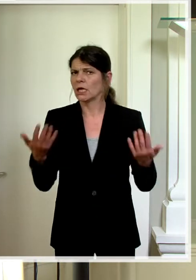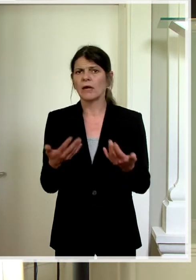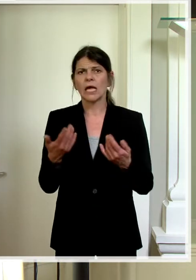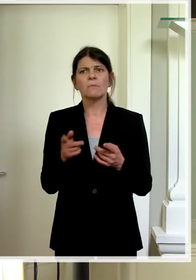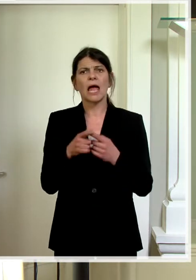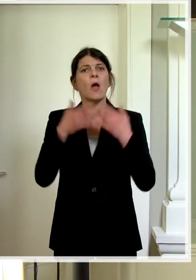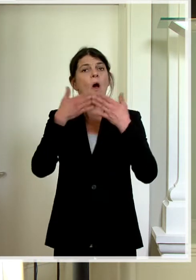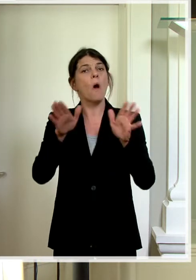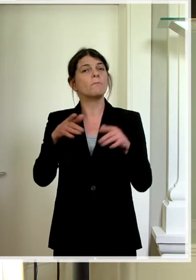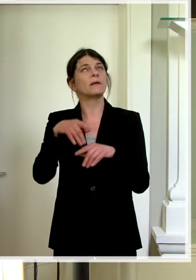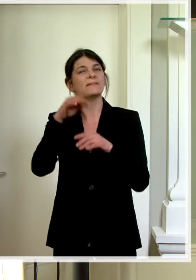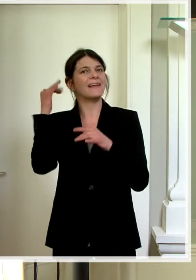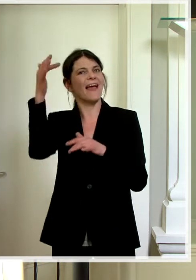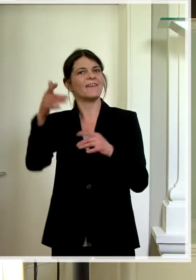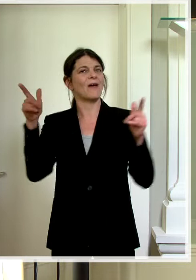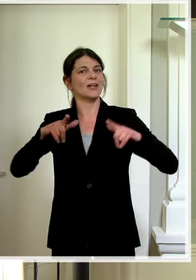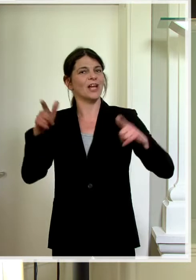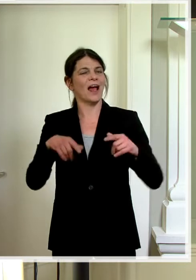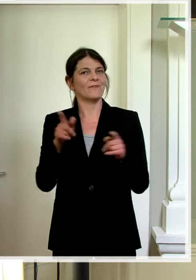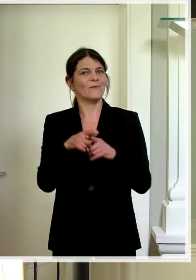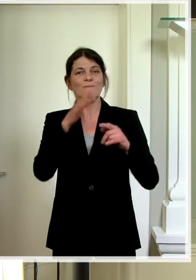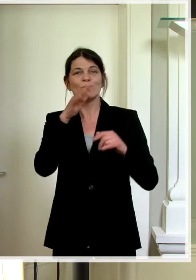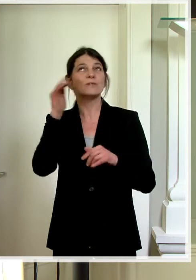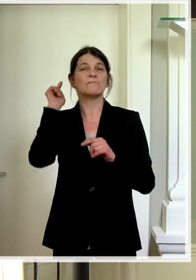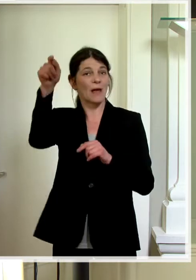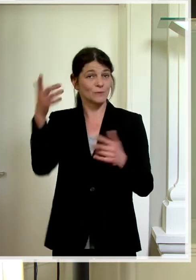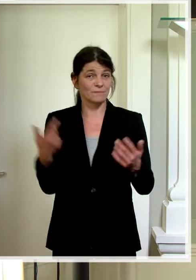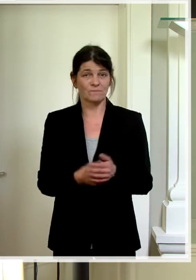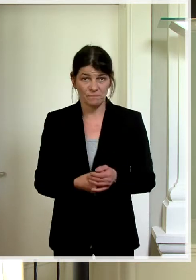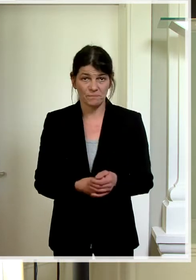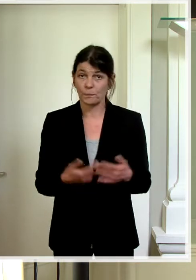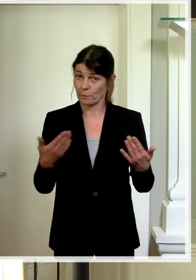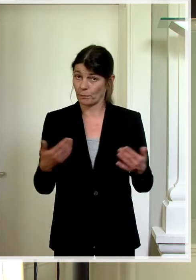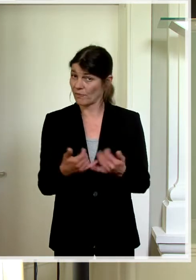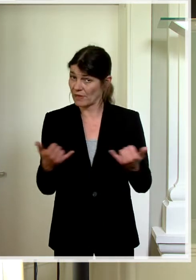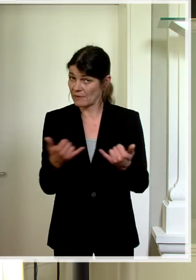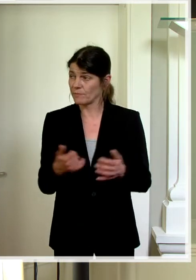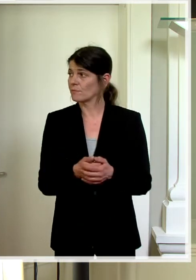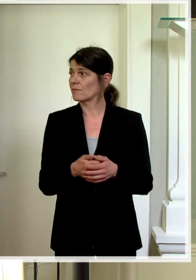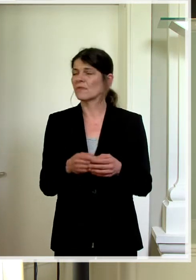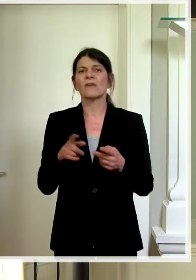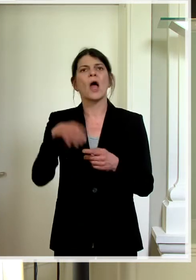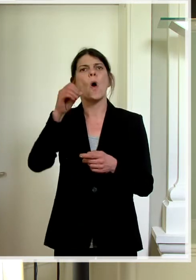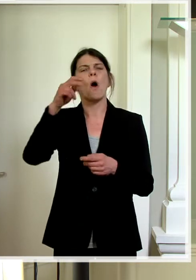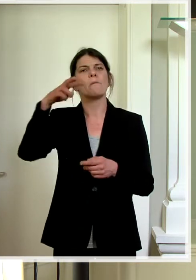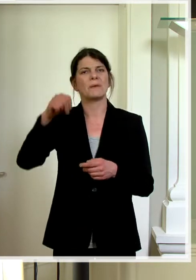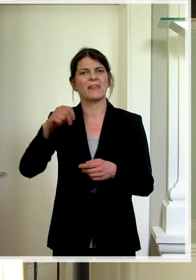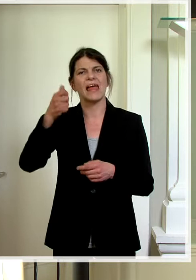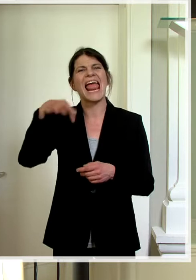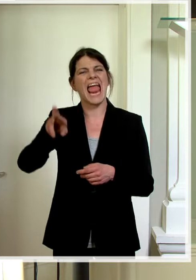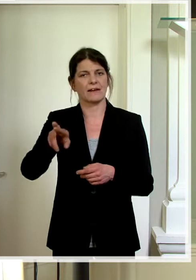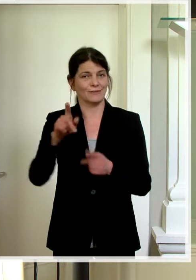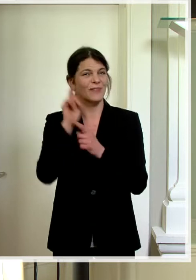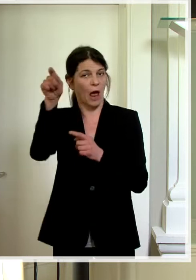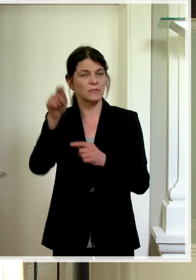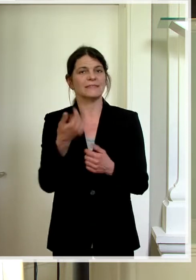Bei-Air-Veranstaltungen, wenn die dann durchgeführt werden sollten? Bei Open-Air-Veranstaltungen gilt die 300er-Grenze.